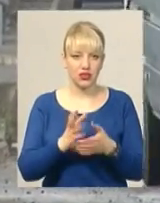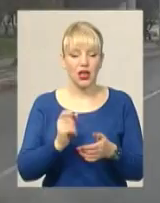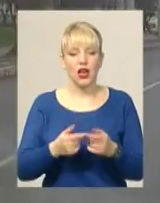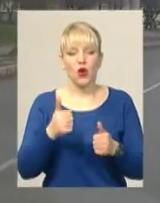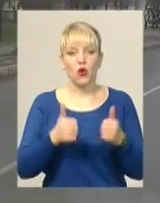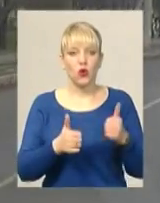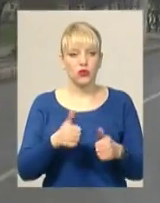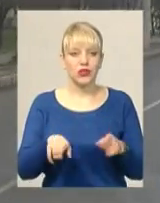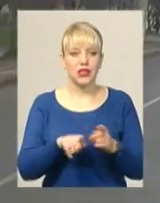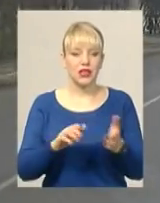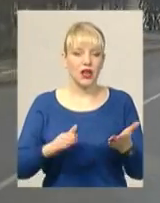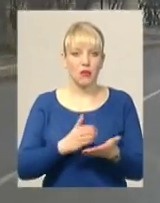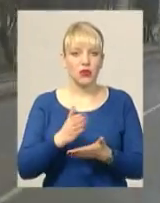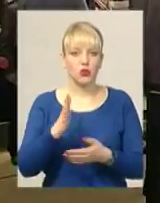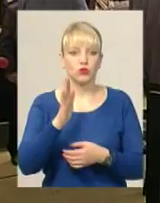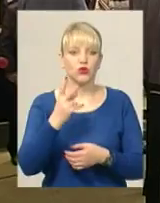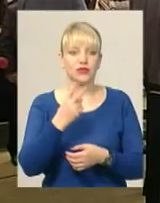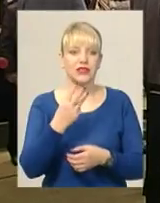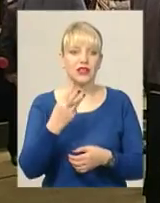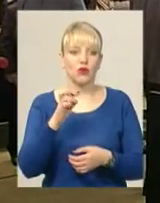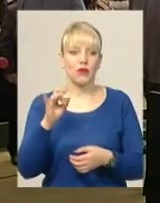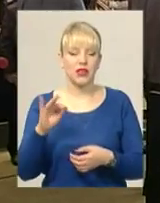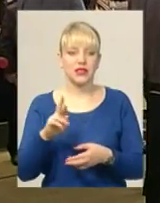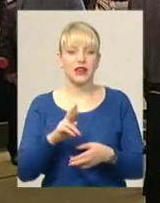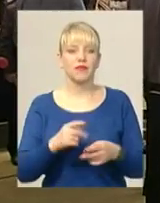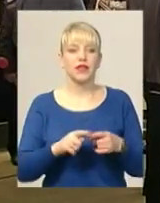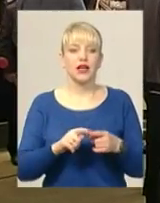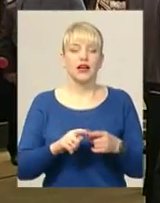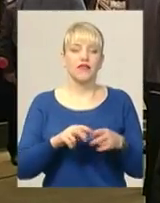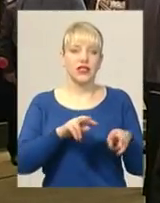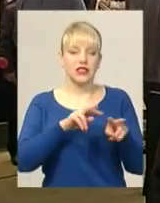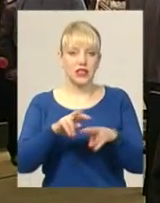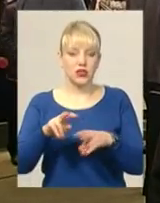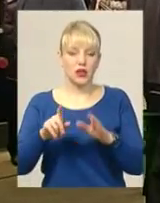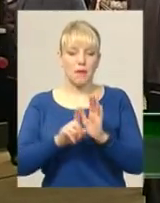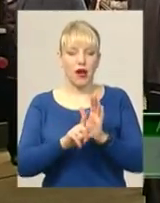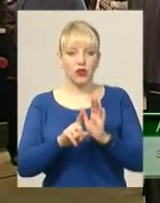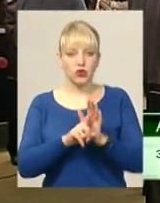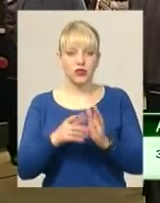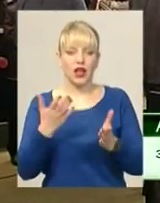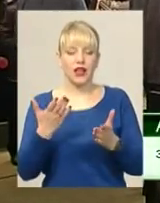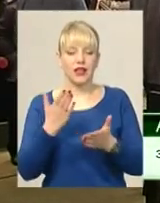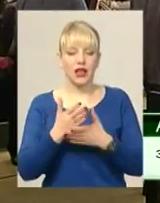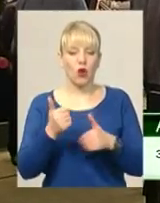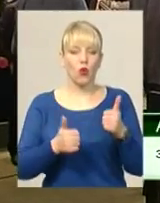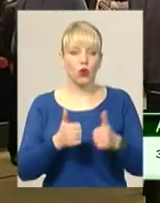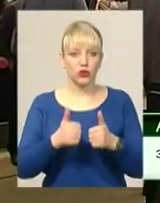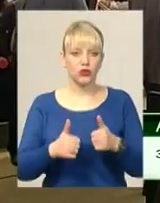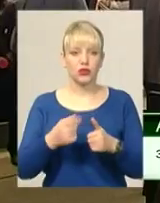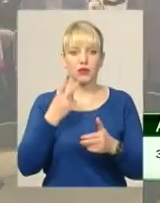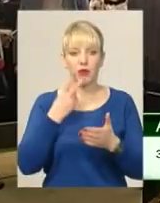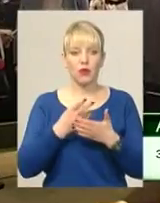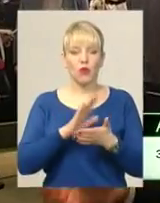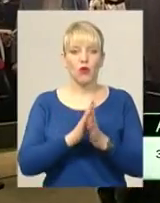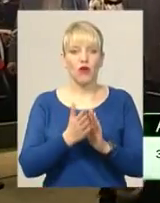маршрутах відбудеться 23 березня. Відстежуються, мають маршрути, на які відбулся конкурс, це передбачено умовами